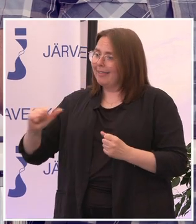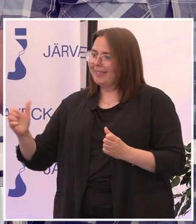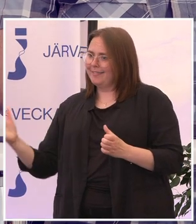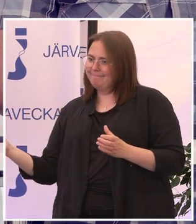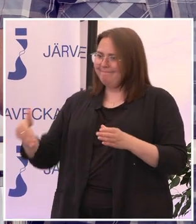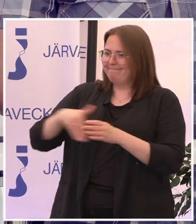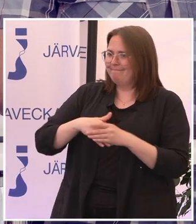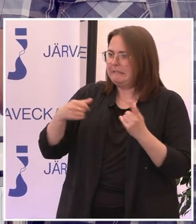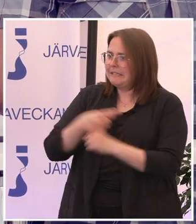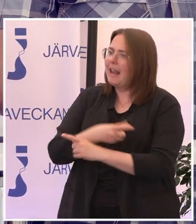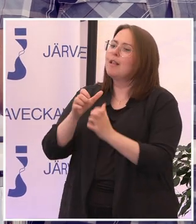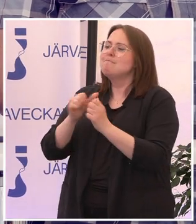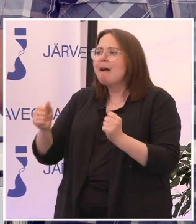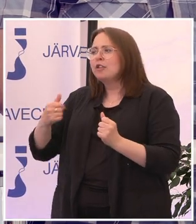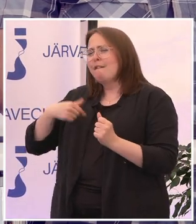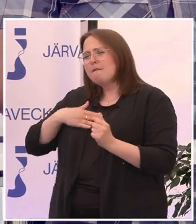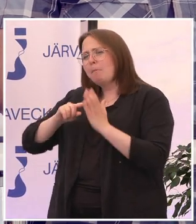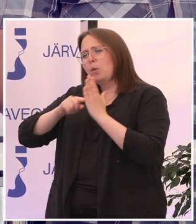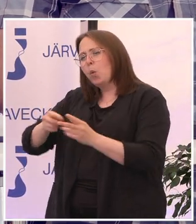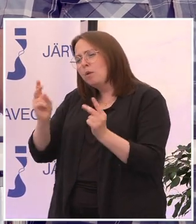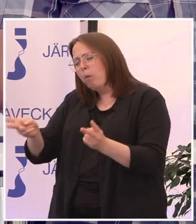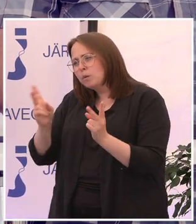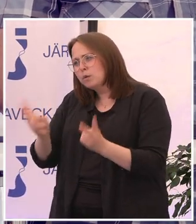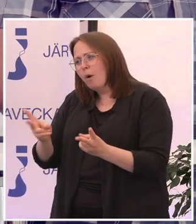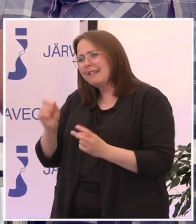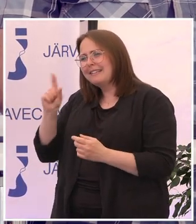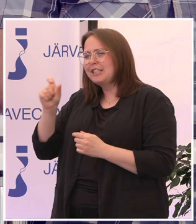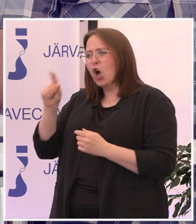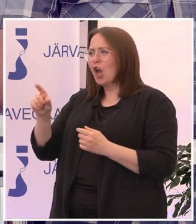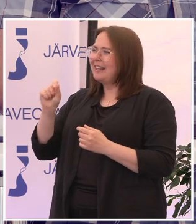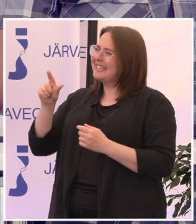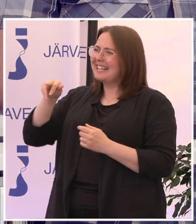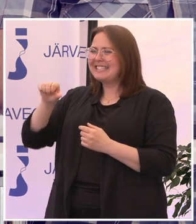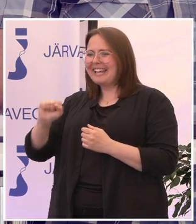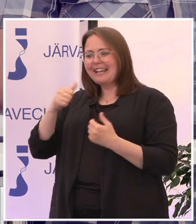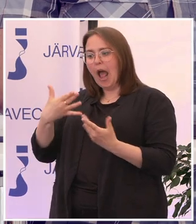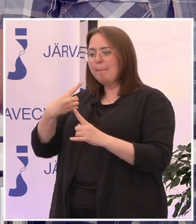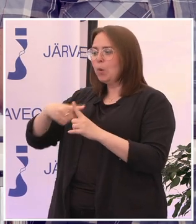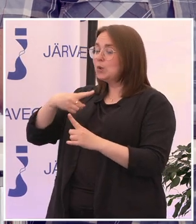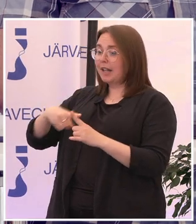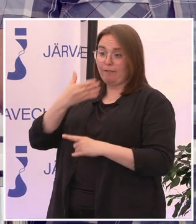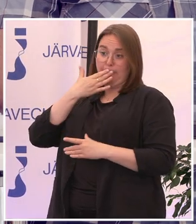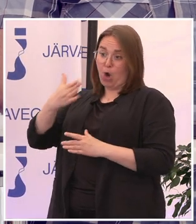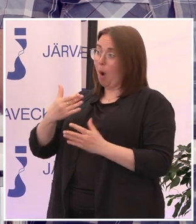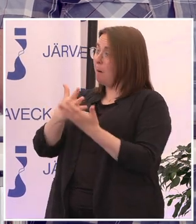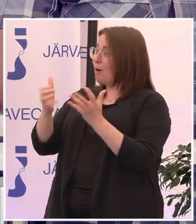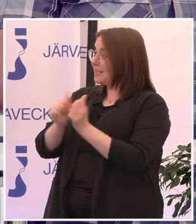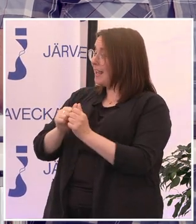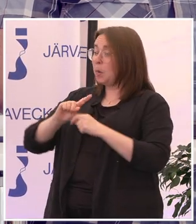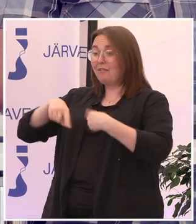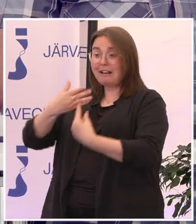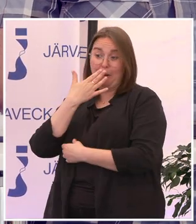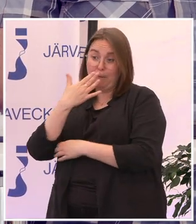Sen ska vi också lyfta att digitaliseringen är positiv på många sätt.